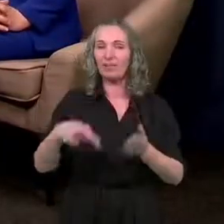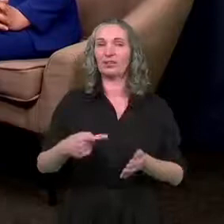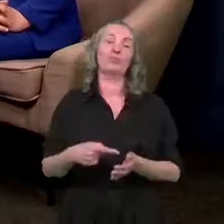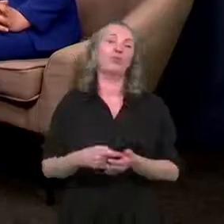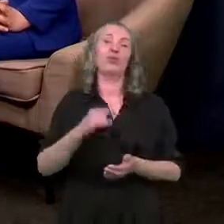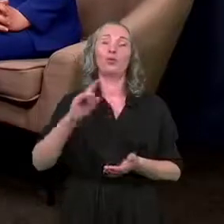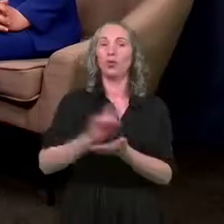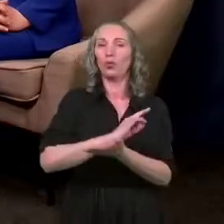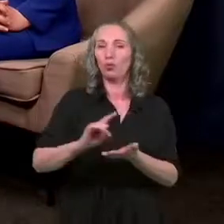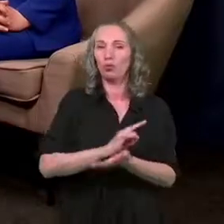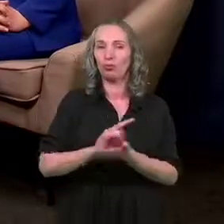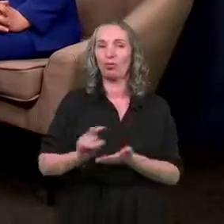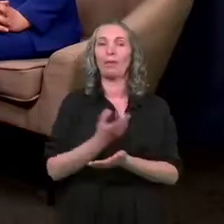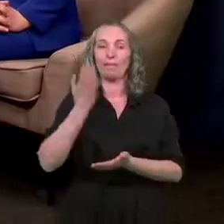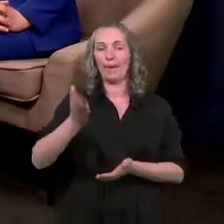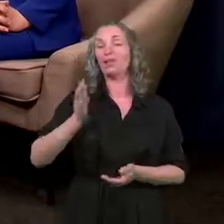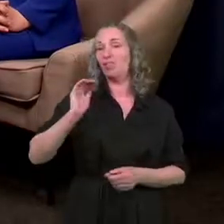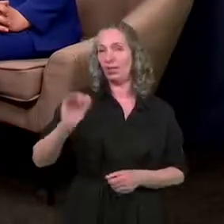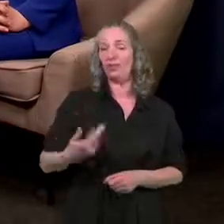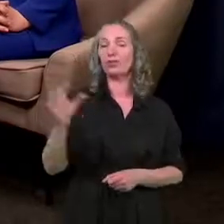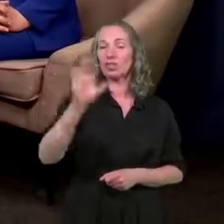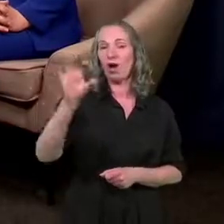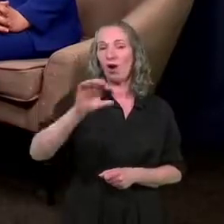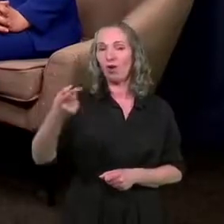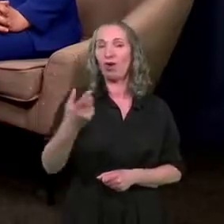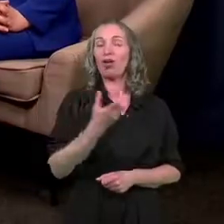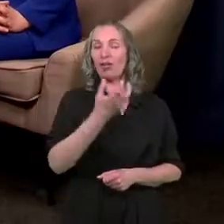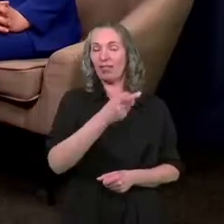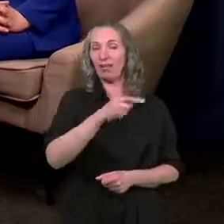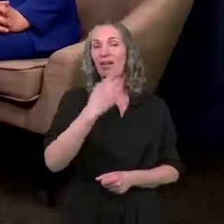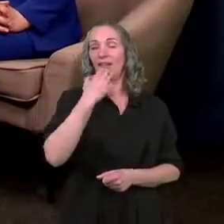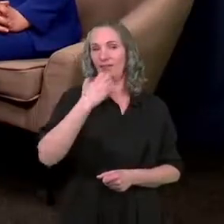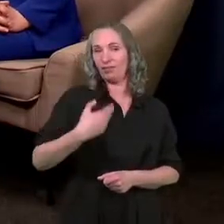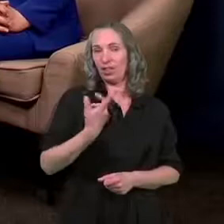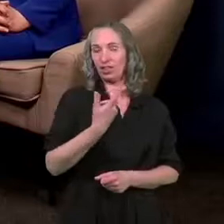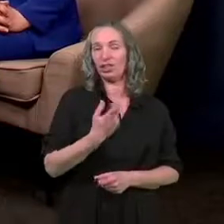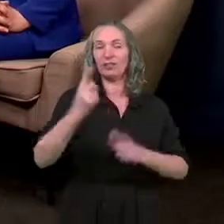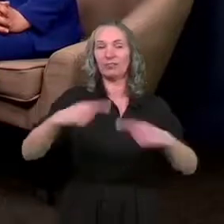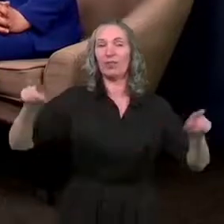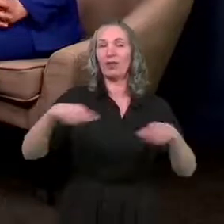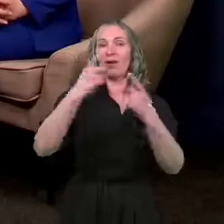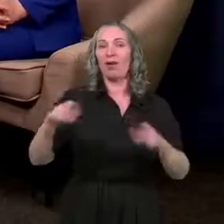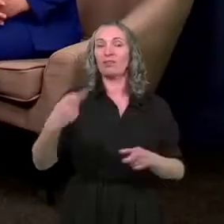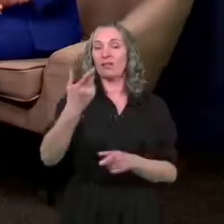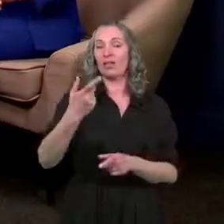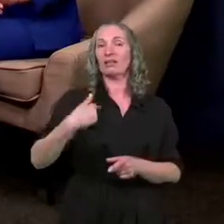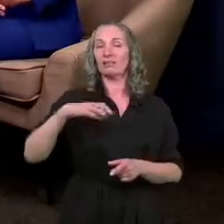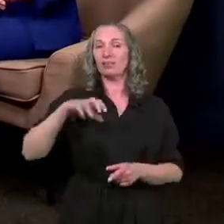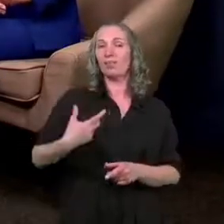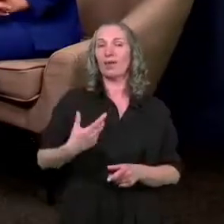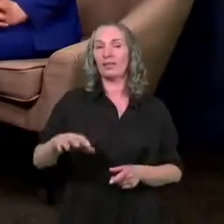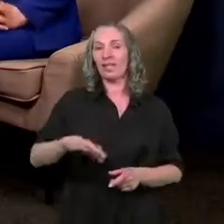jak i na YouTubie będzie można oglądać nagrany wcześniej koncert naszego zespołu.